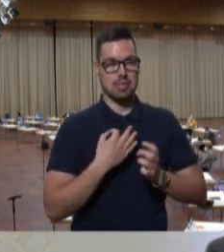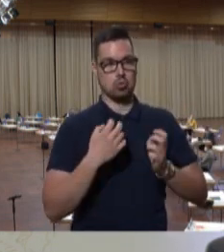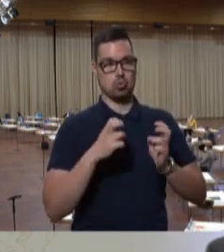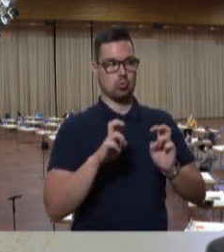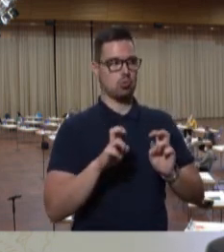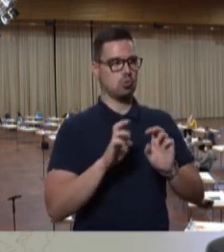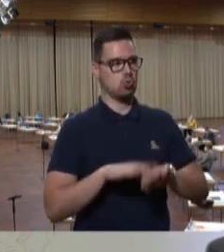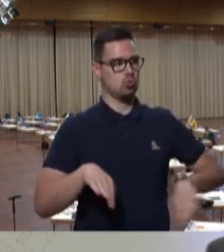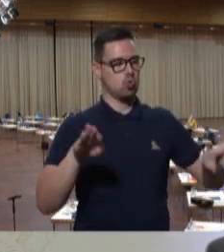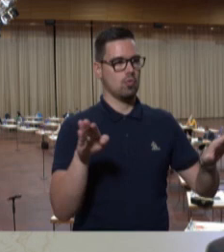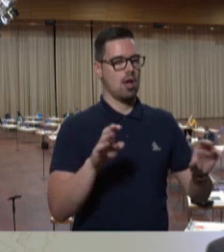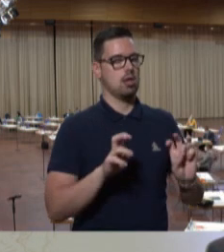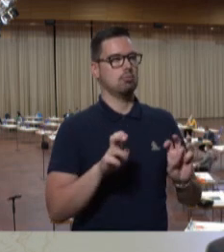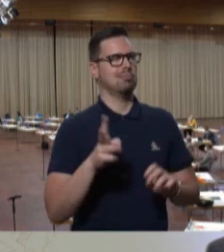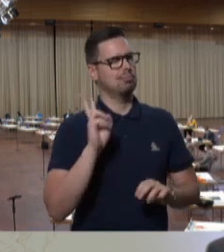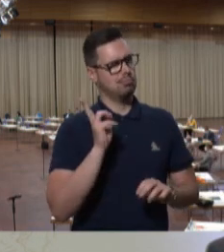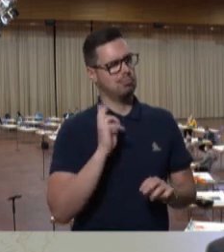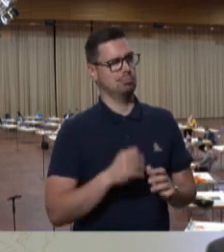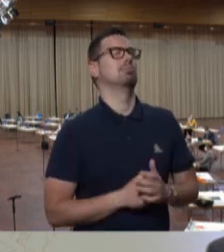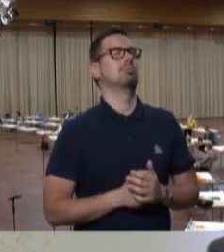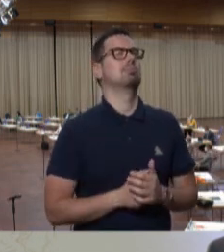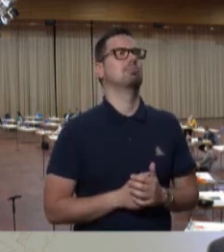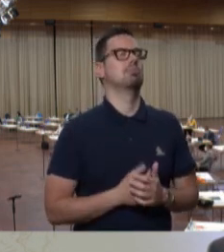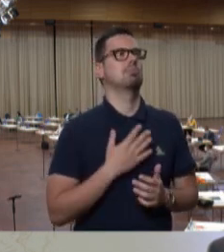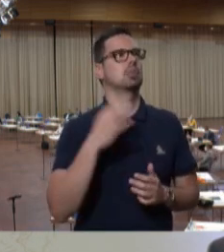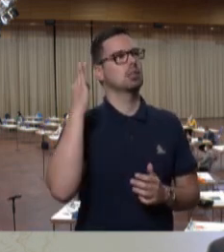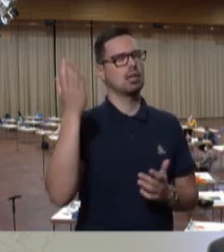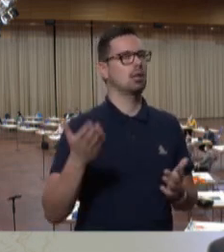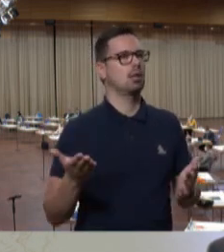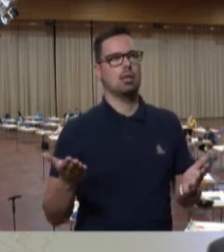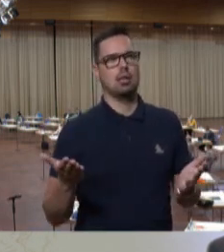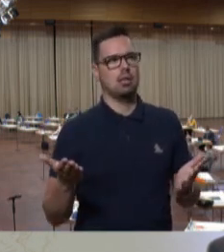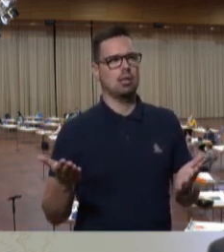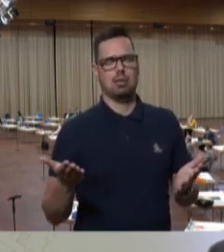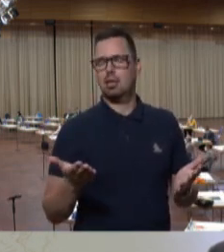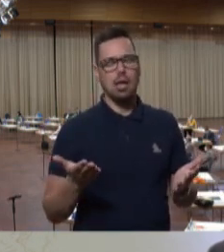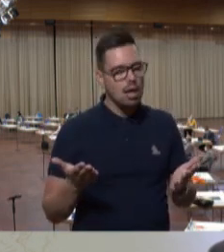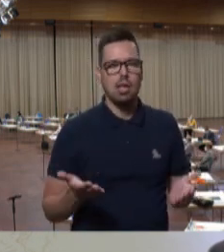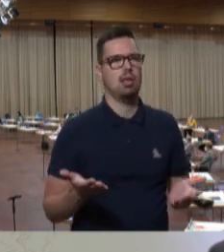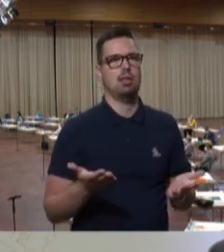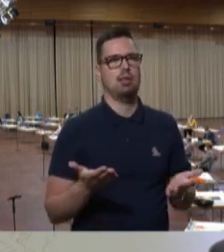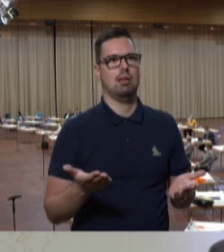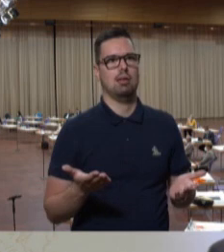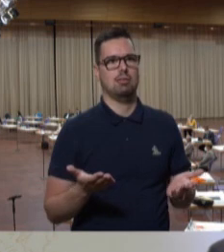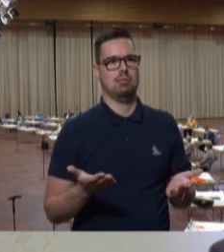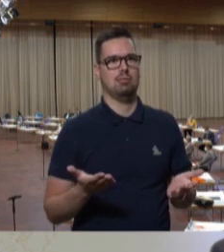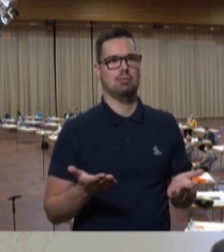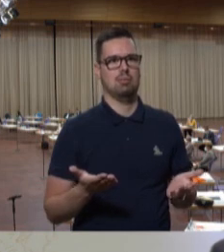auf dem Sofa, als ich es gesehen habe und gehört habe, mein Gedanke war, nö, also so wirklich nicht.